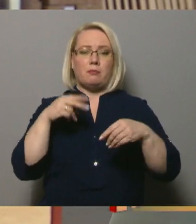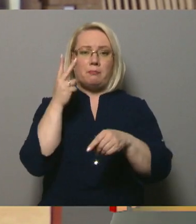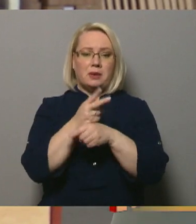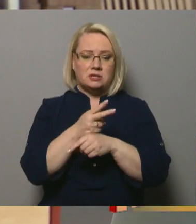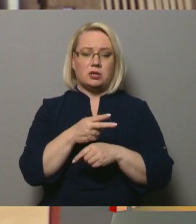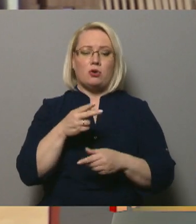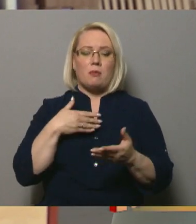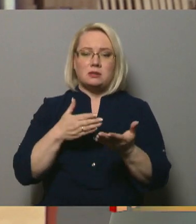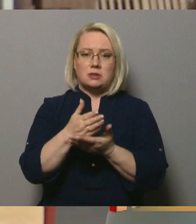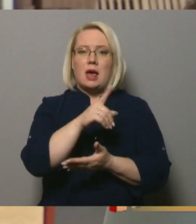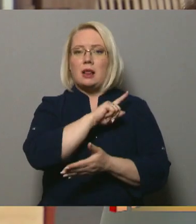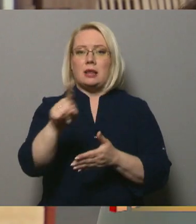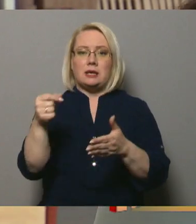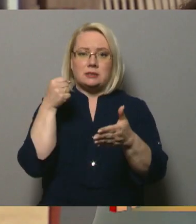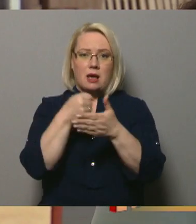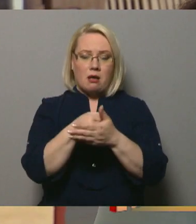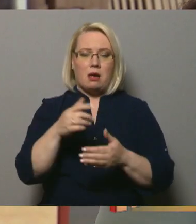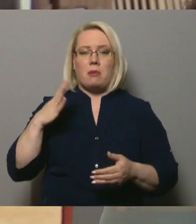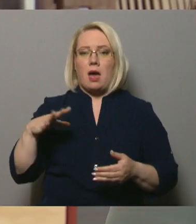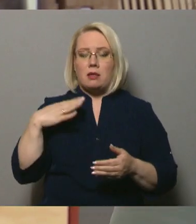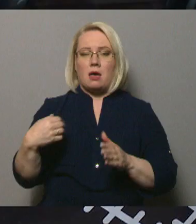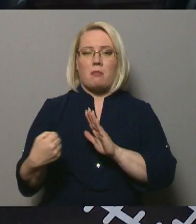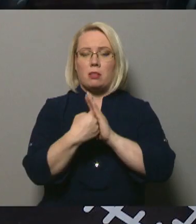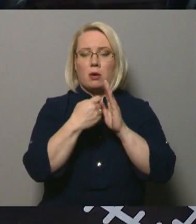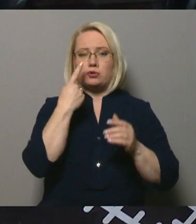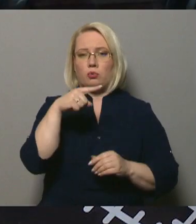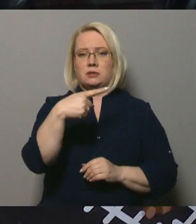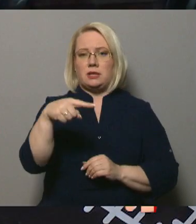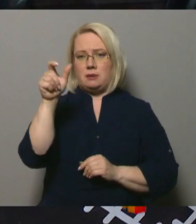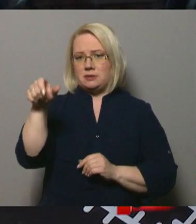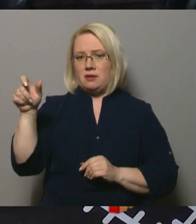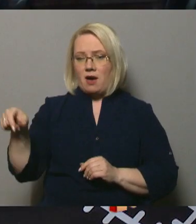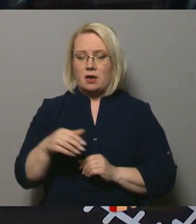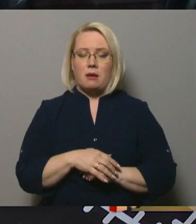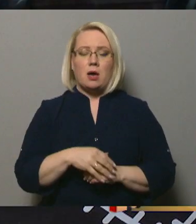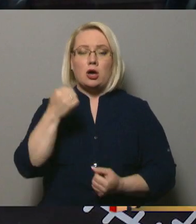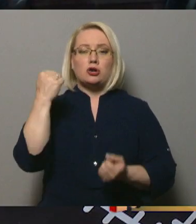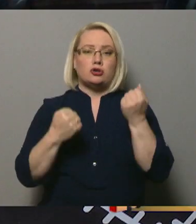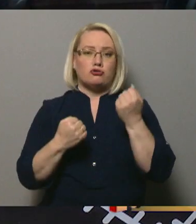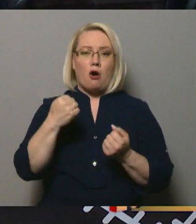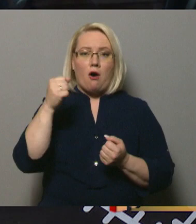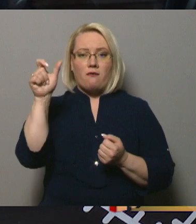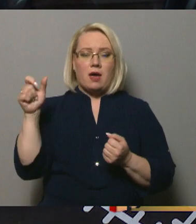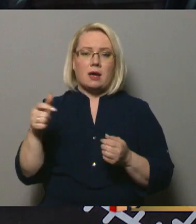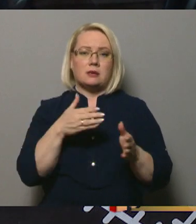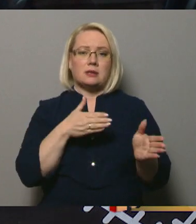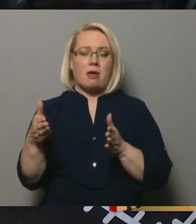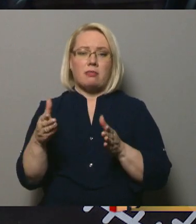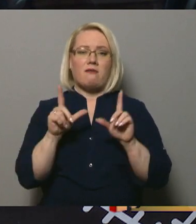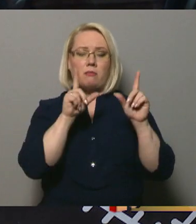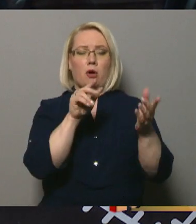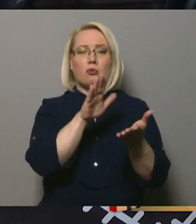galam, un tad mēs ļoti ļoti gaidam arī atbalstu no līdzcilvēkiem. Šoferi, kas tā kā būtu gatavi braukt uz Ukrainu,